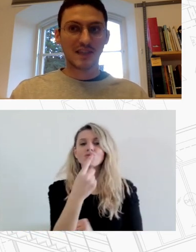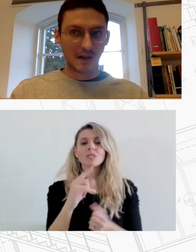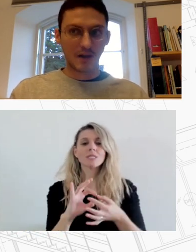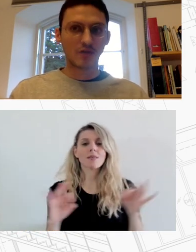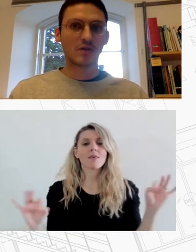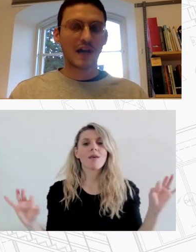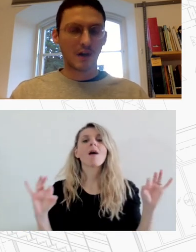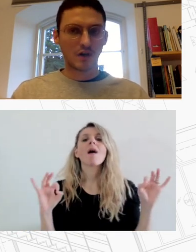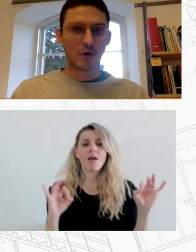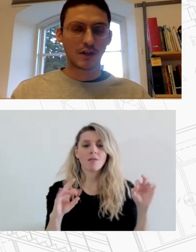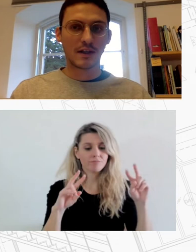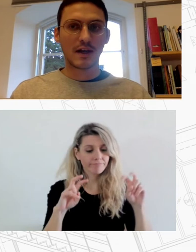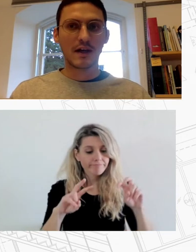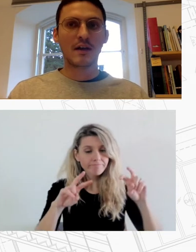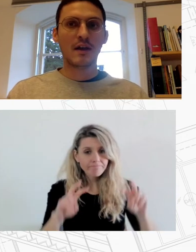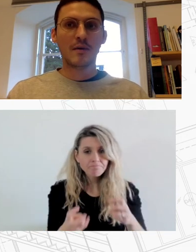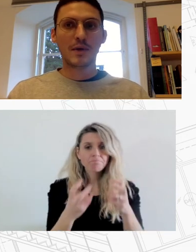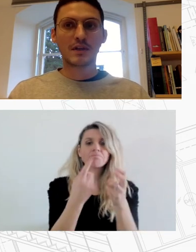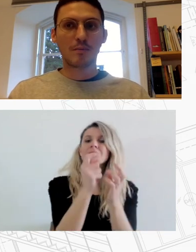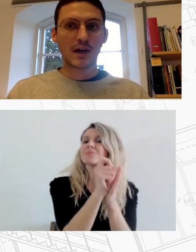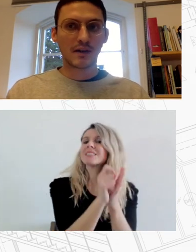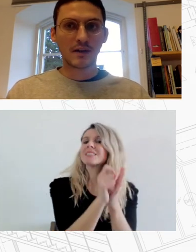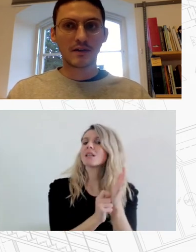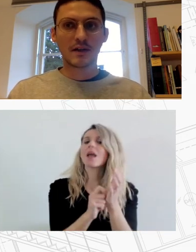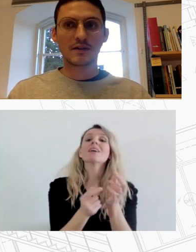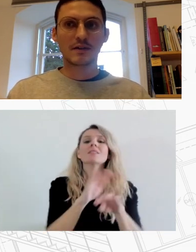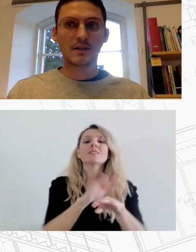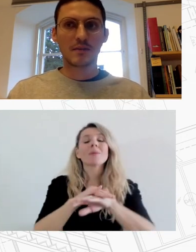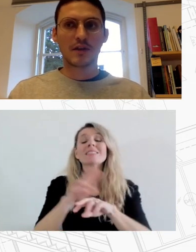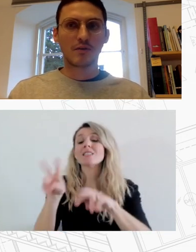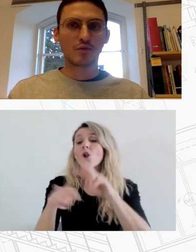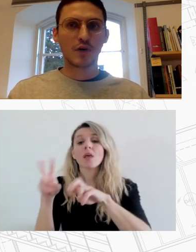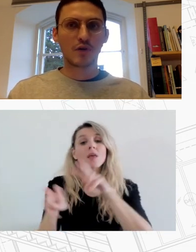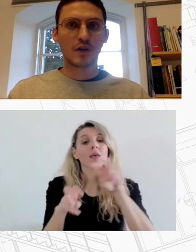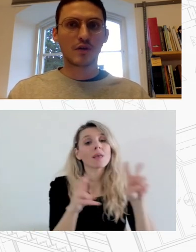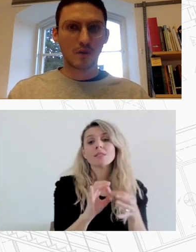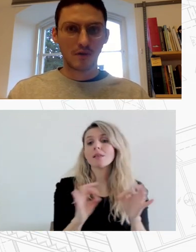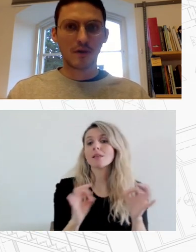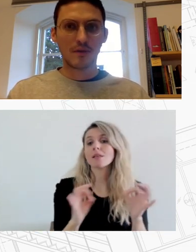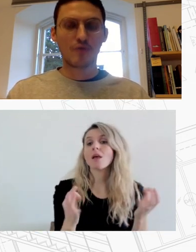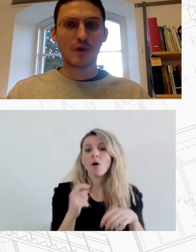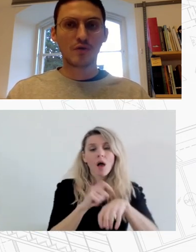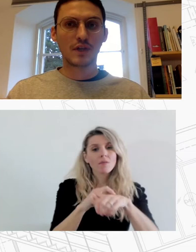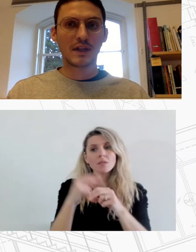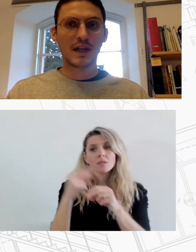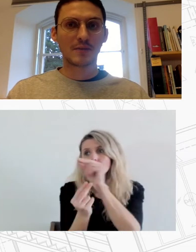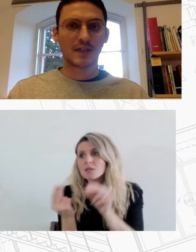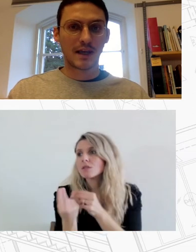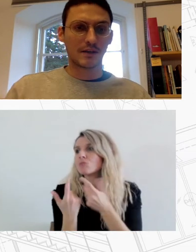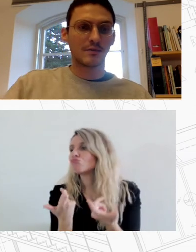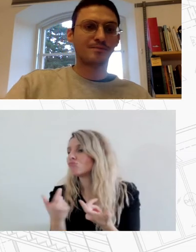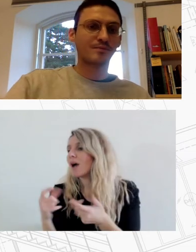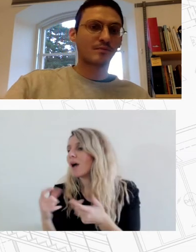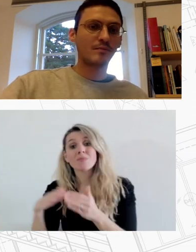κυρίως αλλά όχι αποκλειστικά μέσα από παρατήρηση και συζήτηση με ανθρώπους που έχουν που βιώνουν την έλλειψη